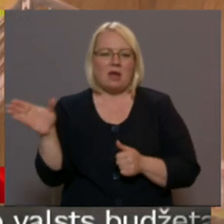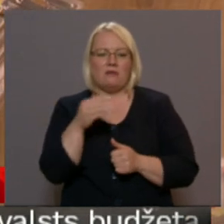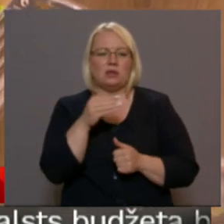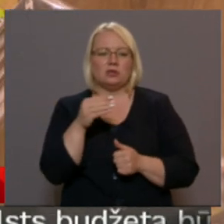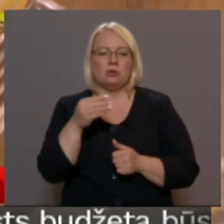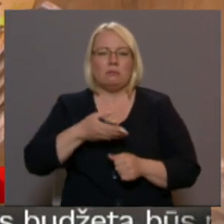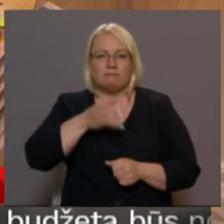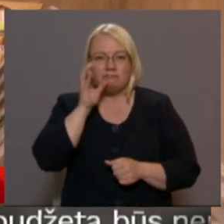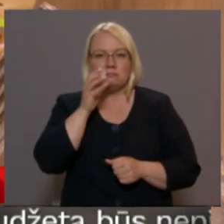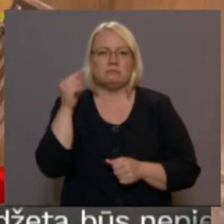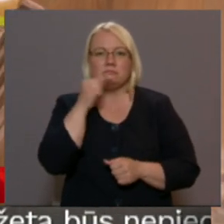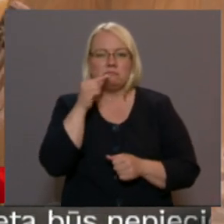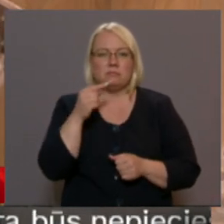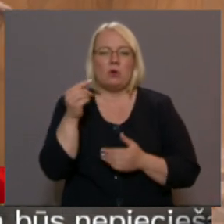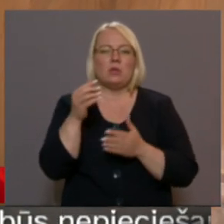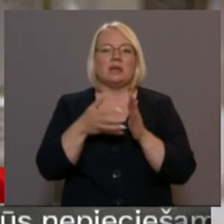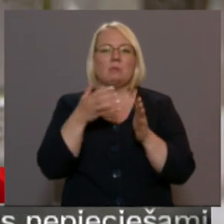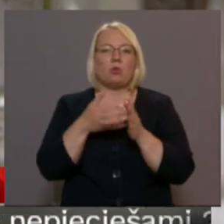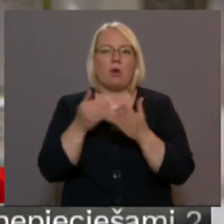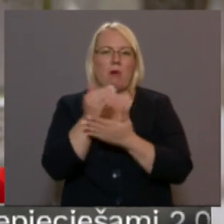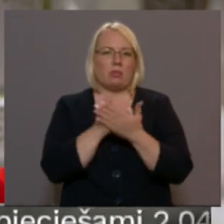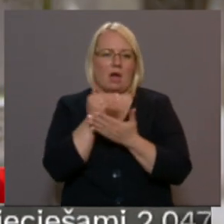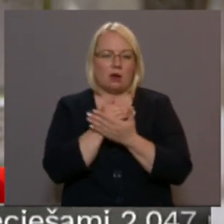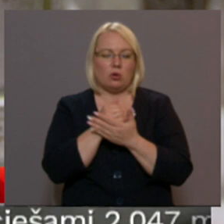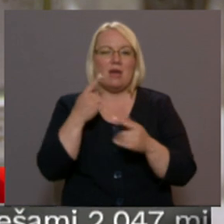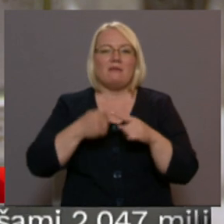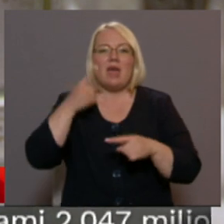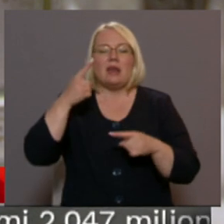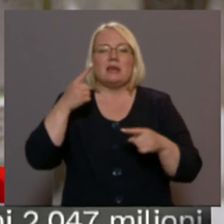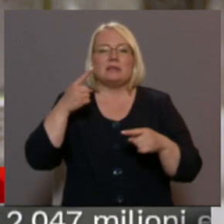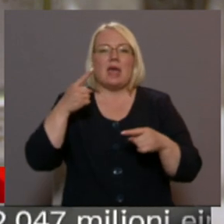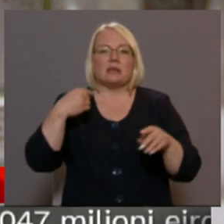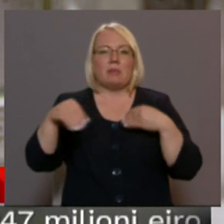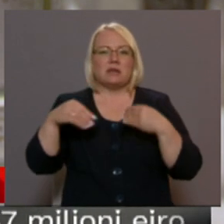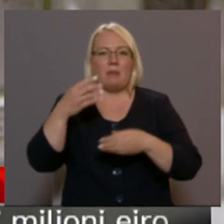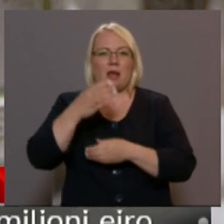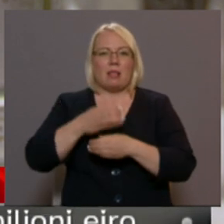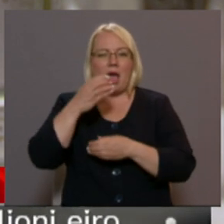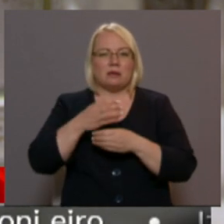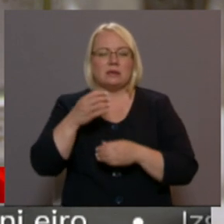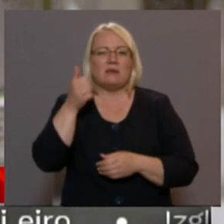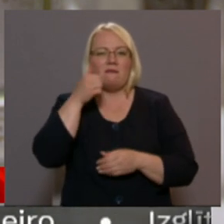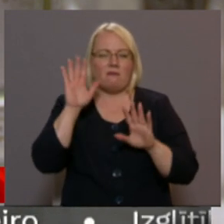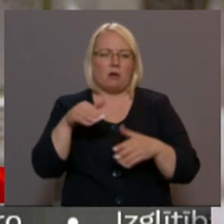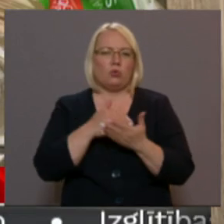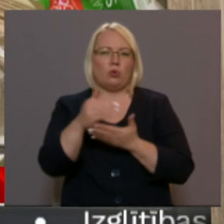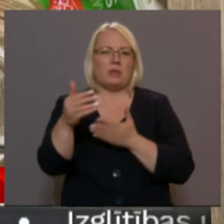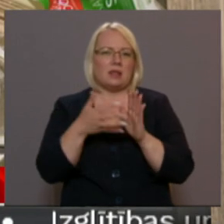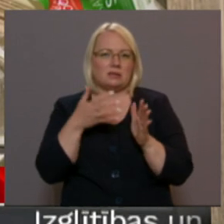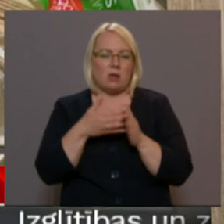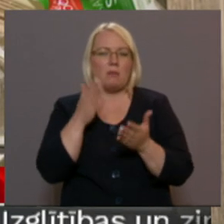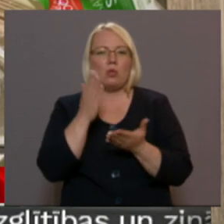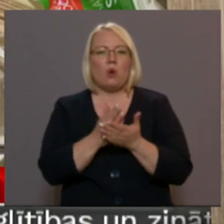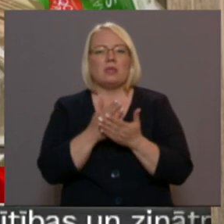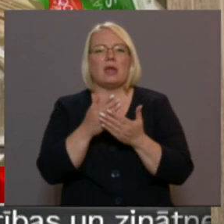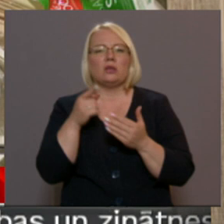Patzeramies, iztīram lietojumu atkārtot. Vienreiz lietojumās plāstmasa glāzes pagaidām netiek aizliegtas, taču noteikti pasākumi, lai